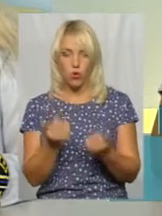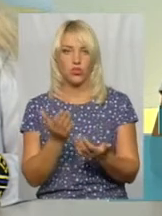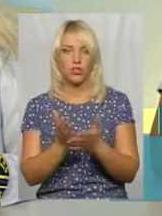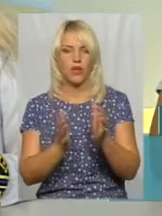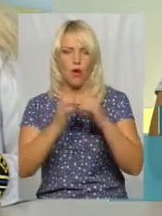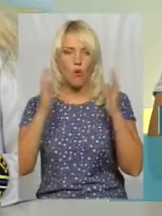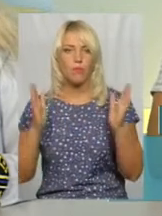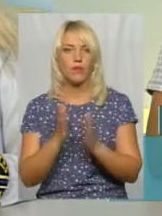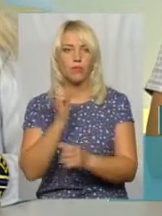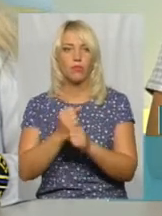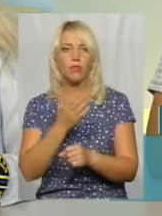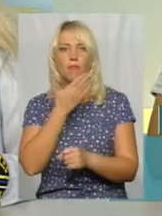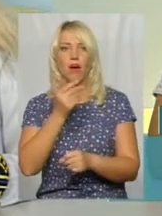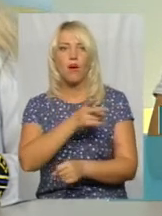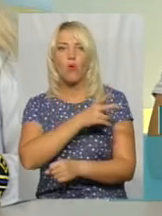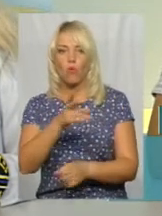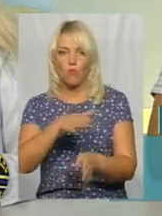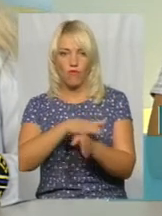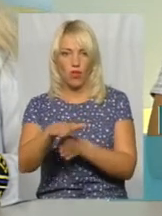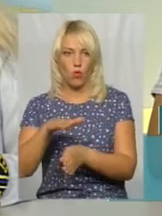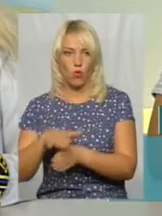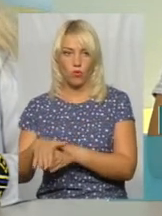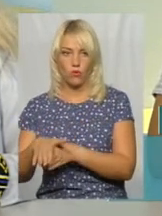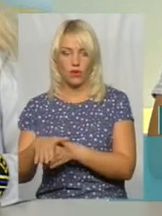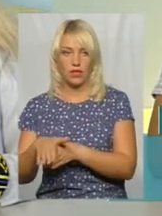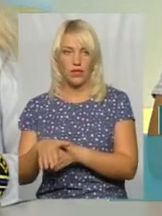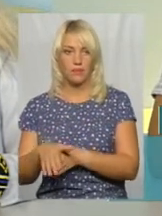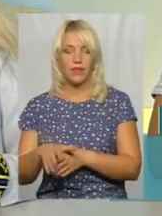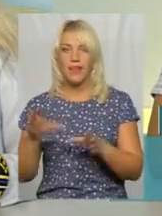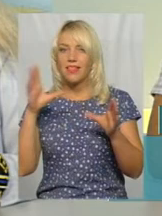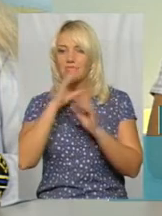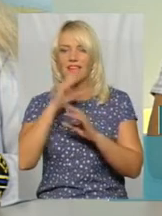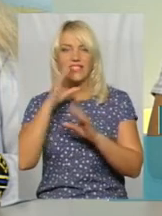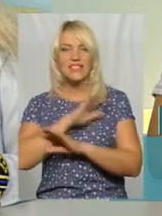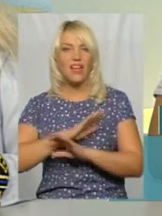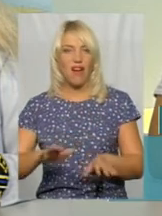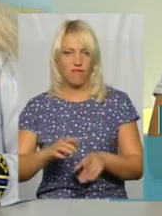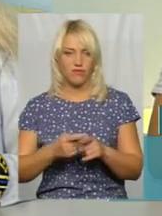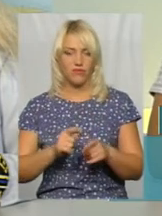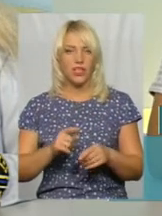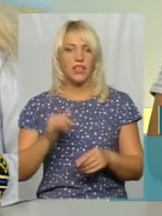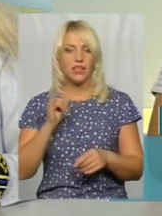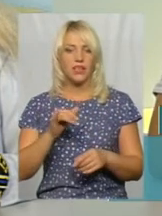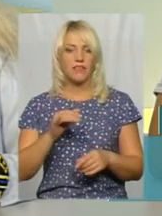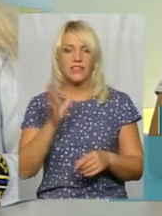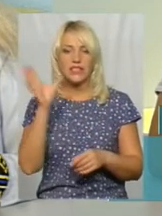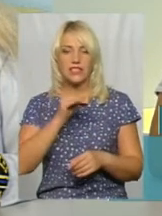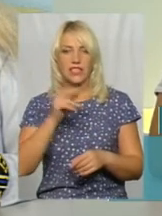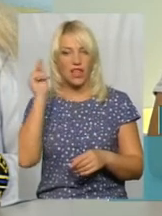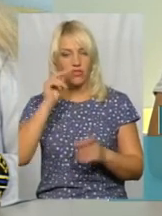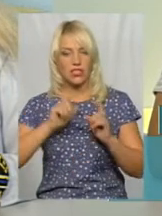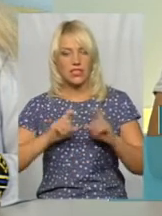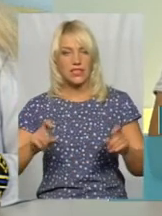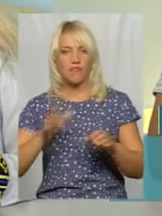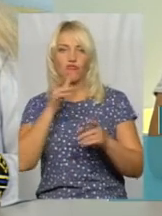роботи, немає кому виконувати. Немає кому виконувати. Не встигав постачальник усі навчальні заклади вчасно постачати